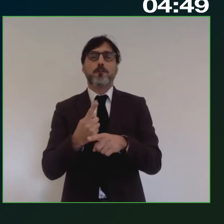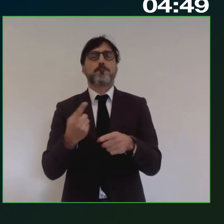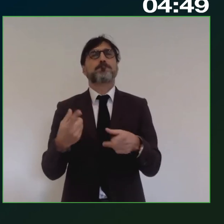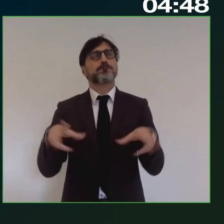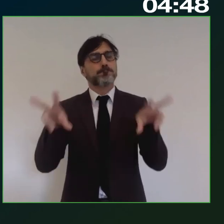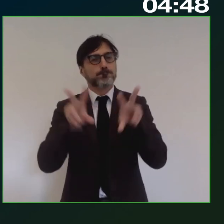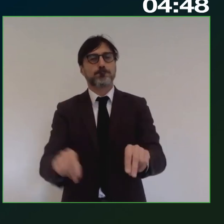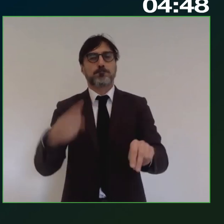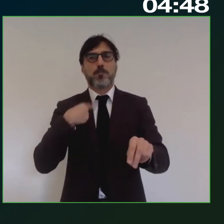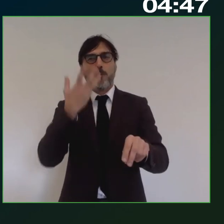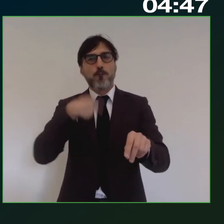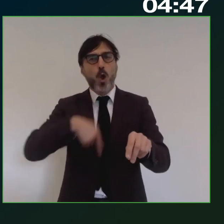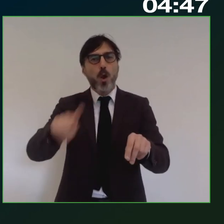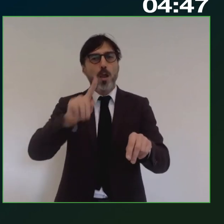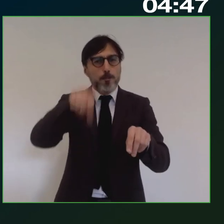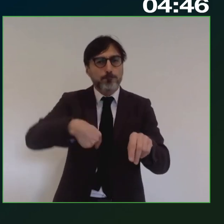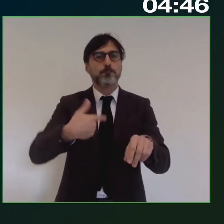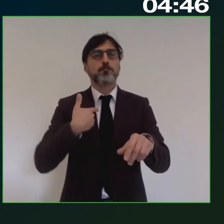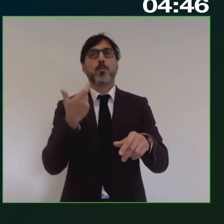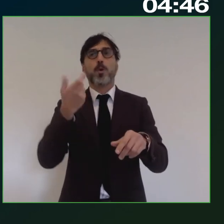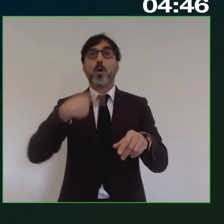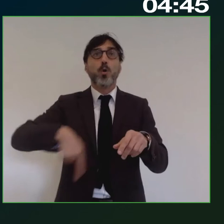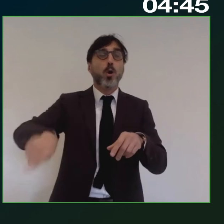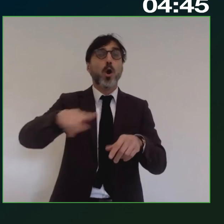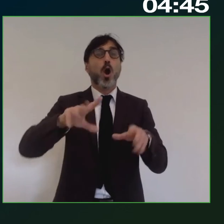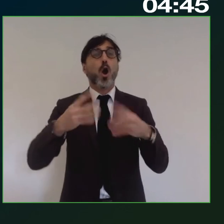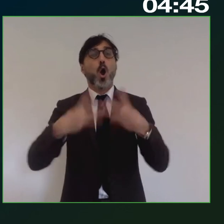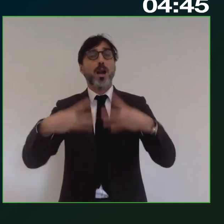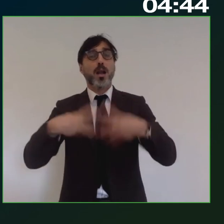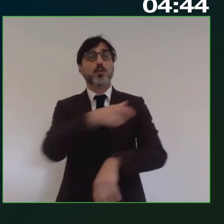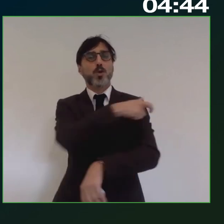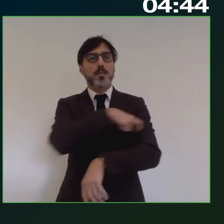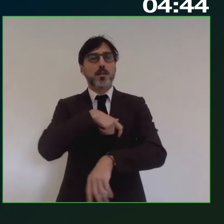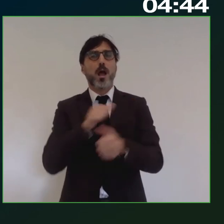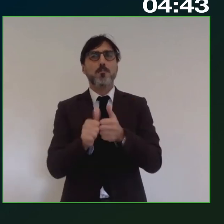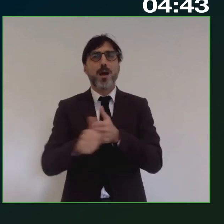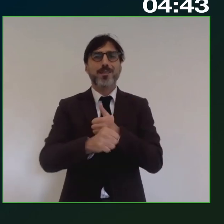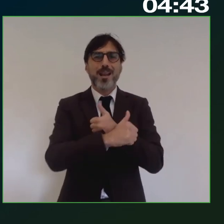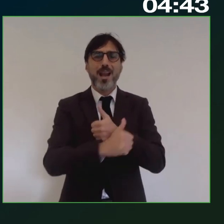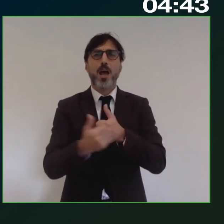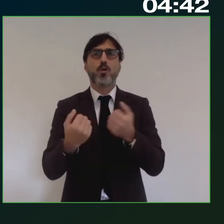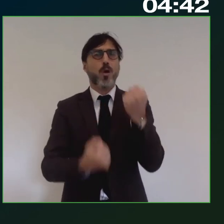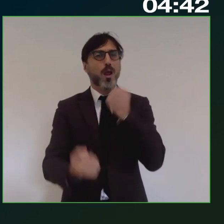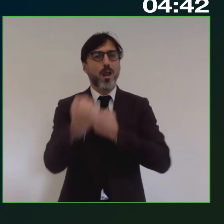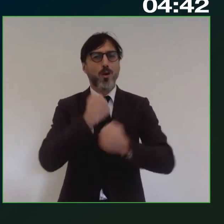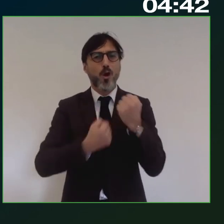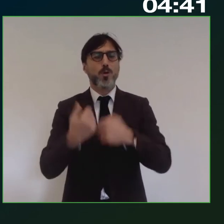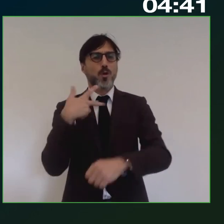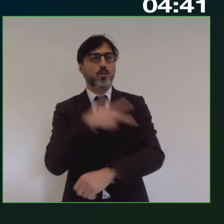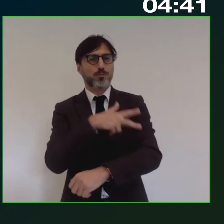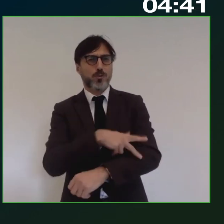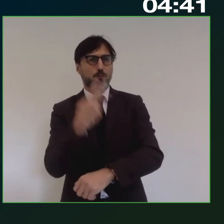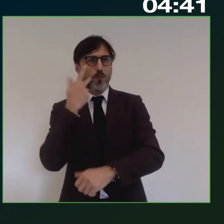perché le organizzazioni sindacali come tutto il resto del partenariato economico e sociale abbiamo sentito gli altri